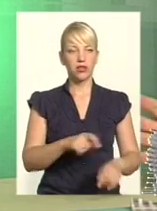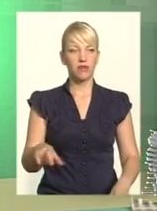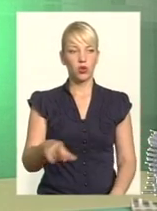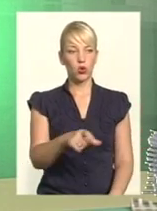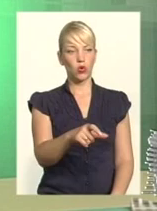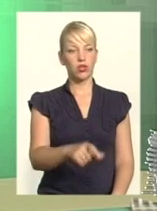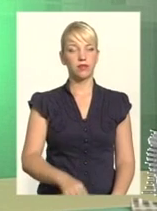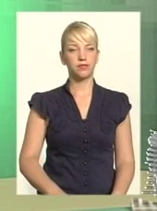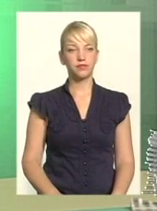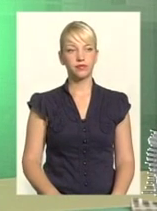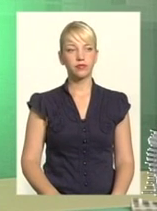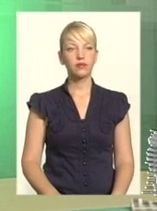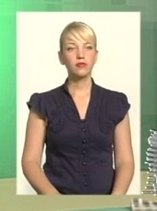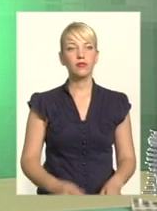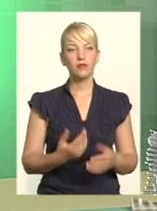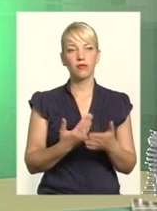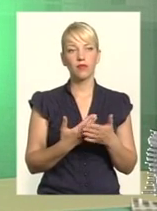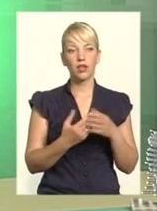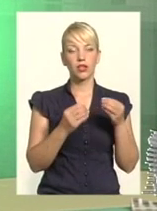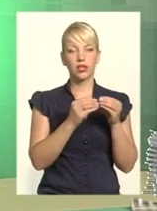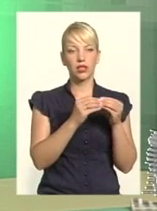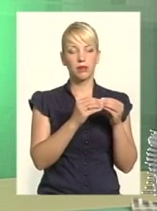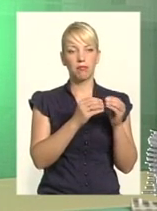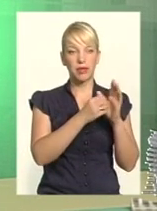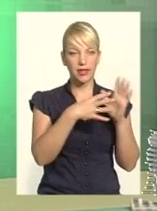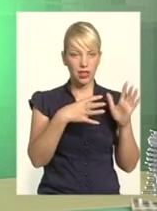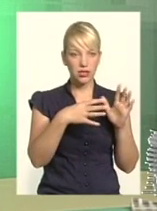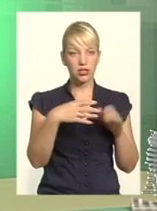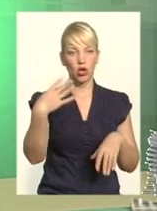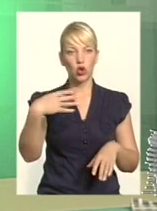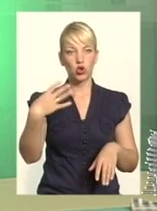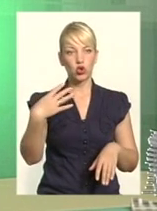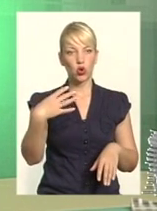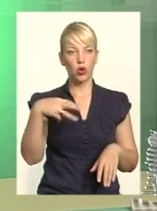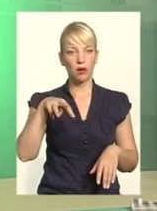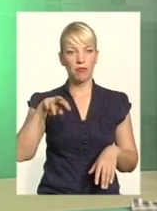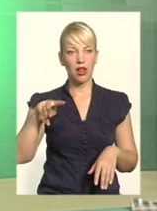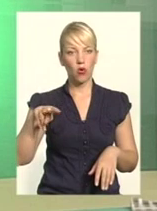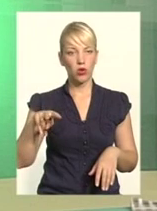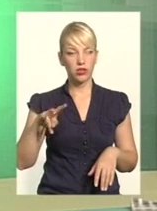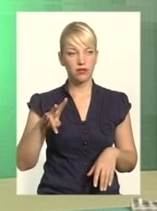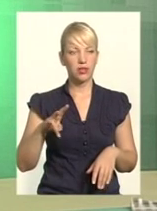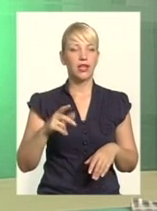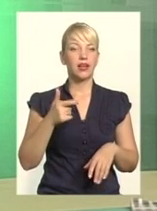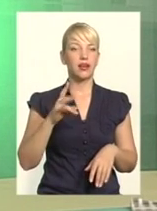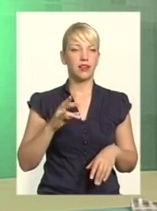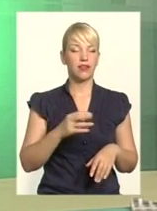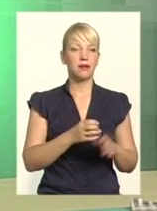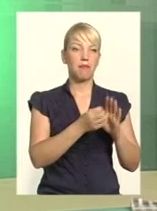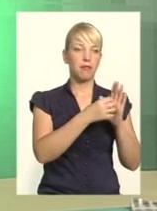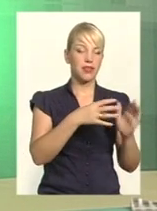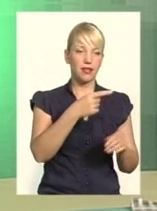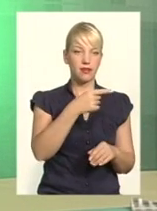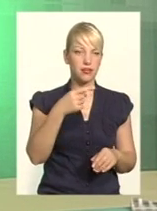кілометра, вона коливається від 15 до 40 мільйонів гривень. одного кілометра від 15 до 40